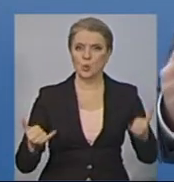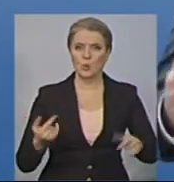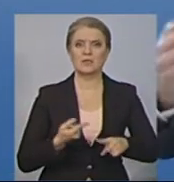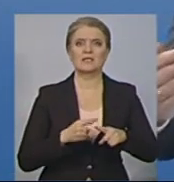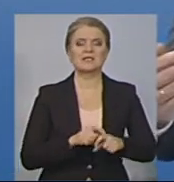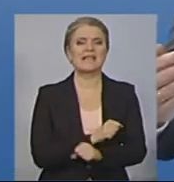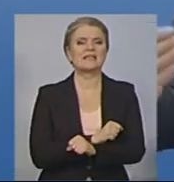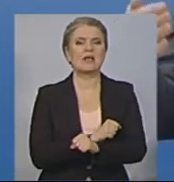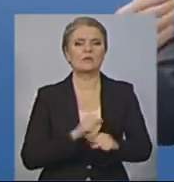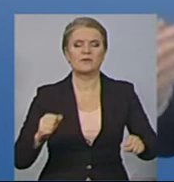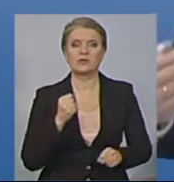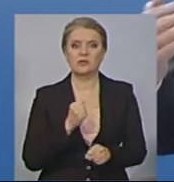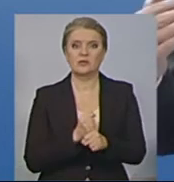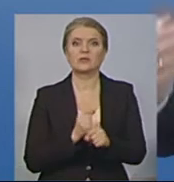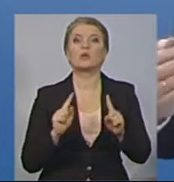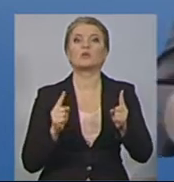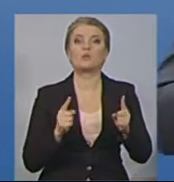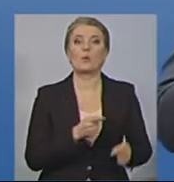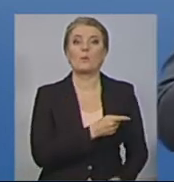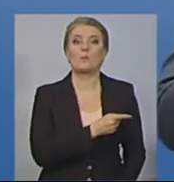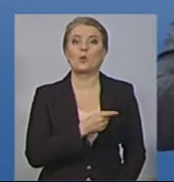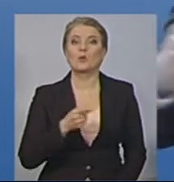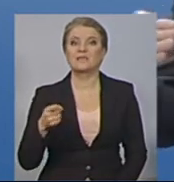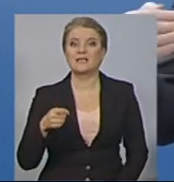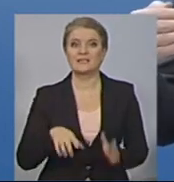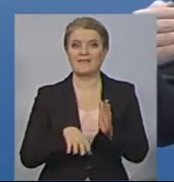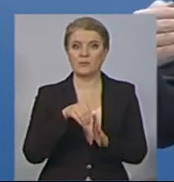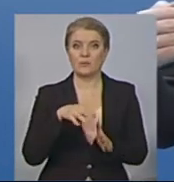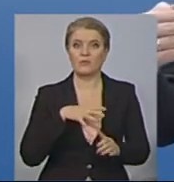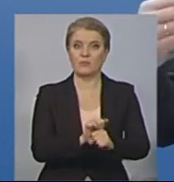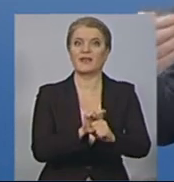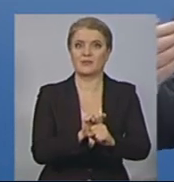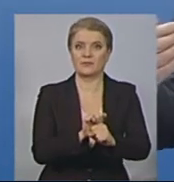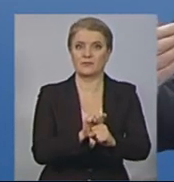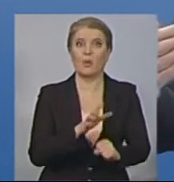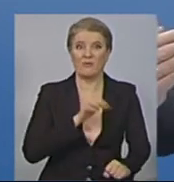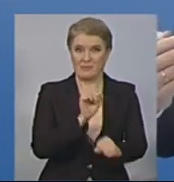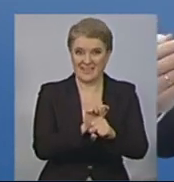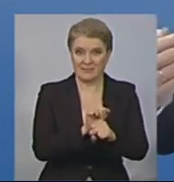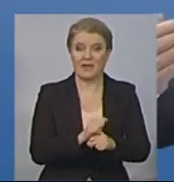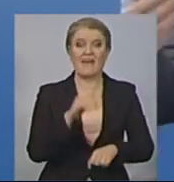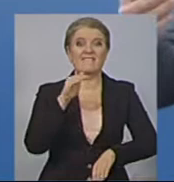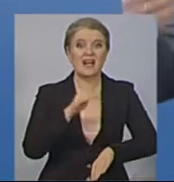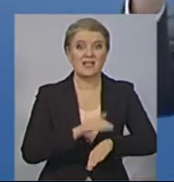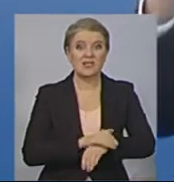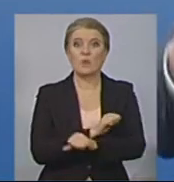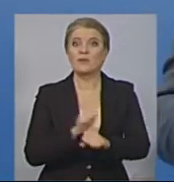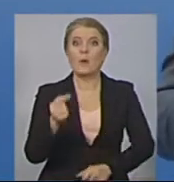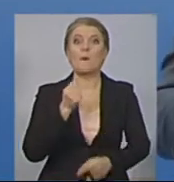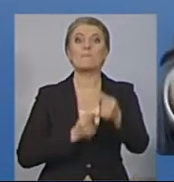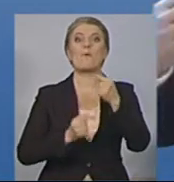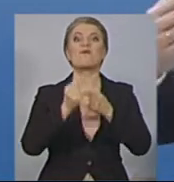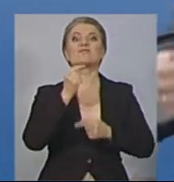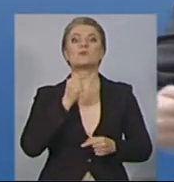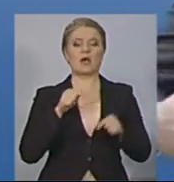неможливо вже зробити, бо процес проведення виборів вже був перерваний. Він вже був перерваний і фактично він не може повернутися в цю саму